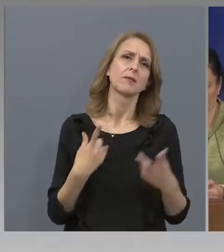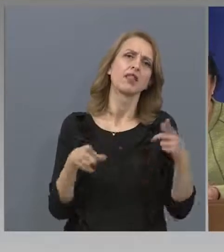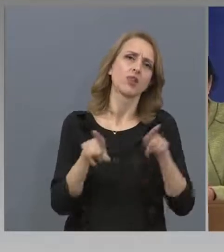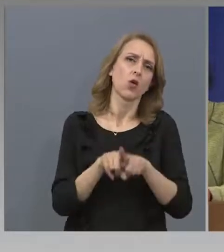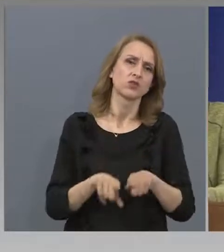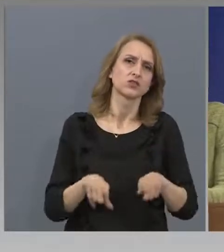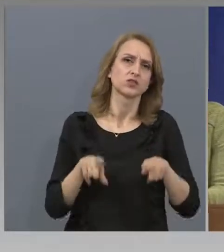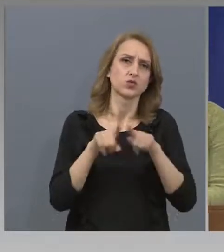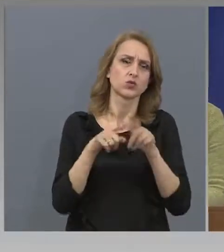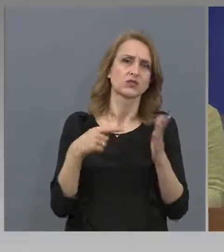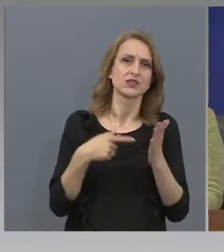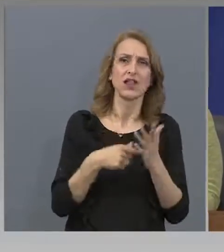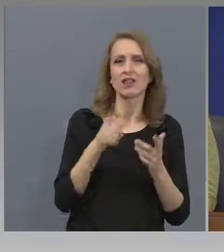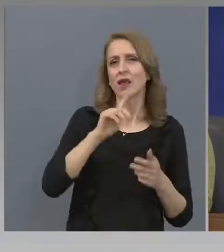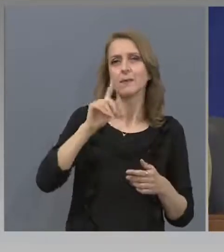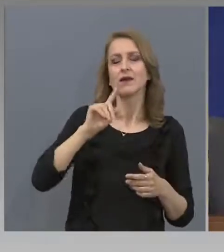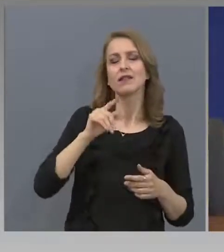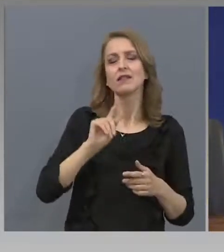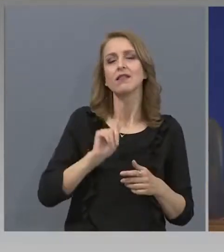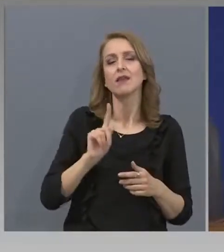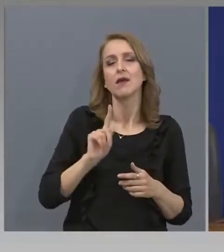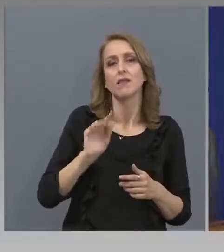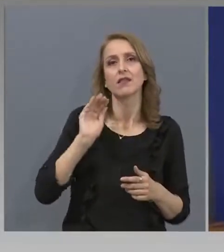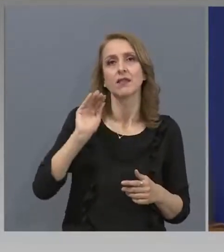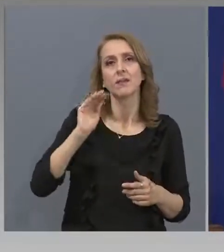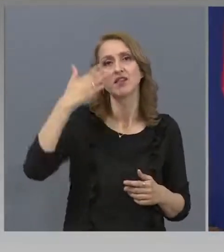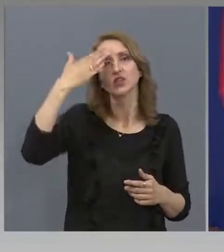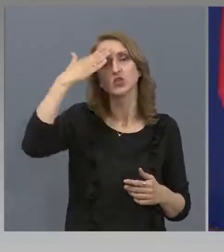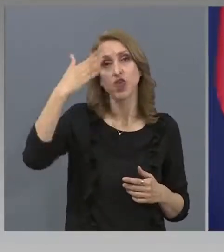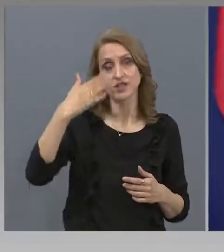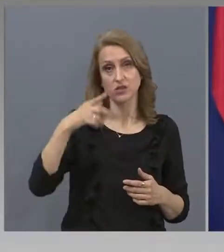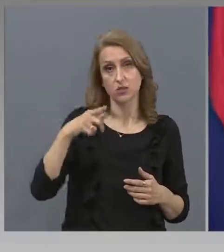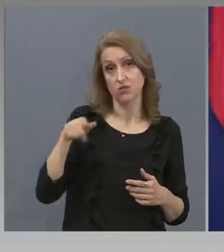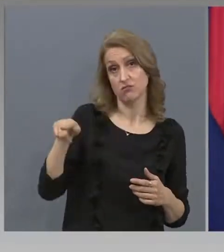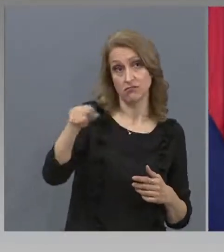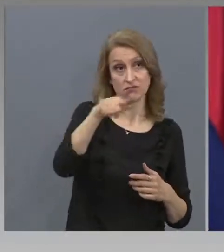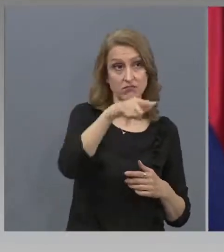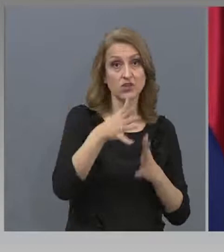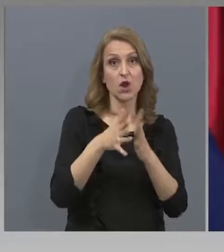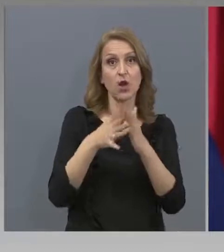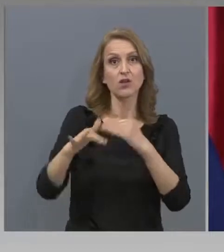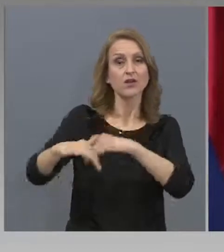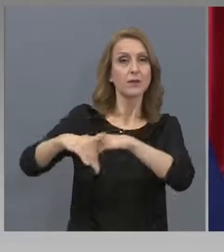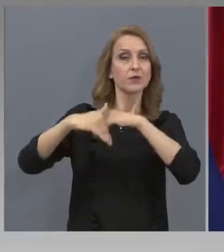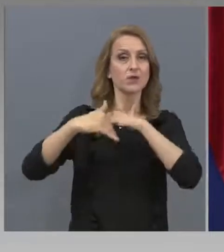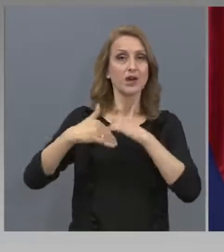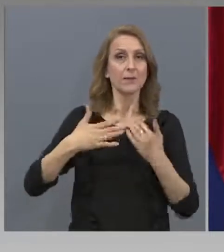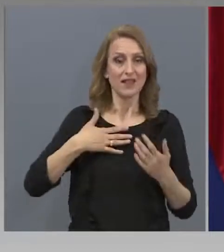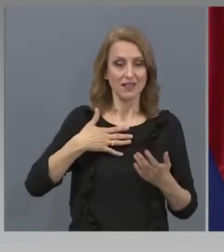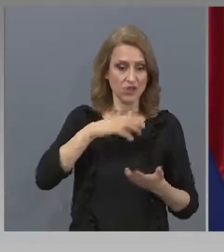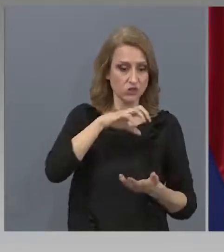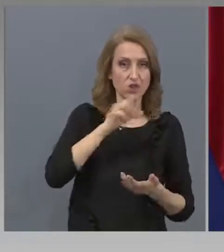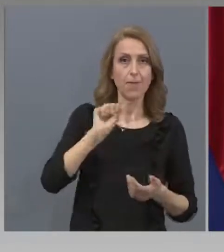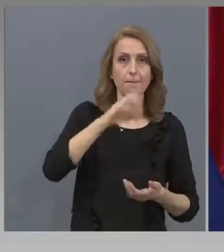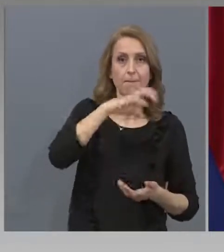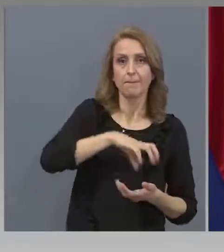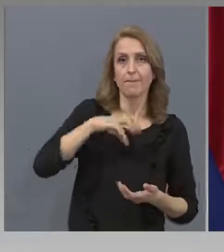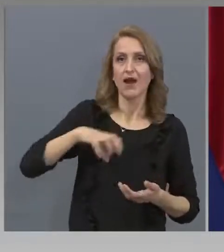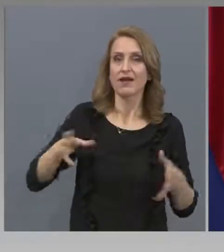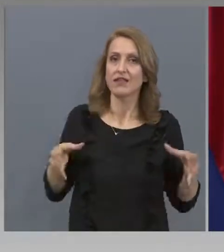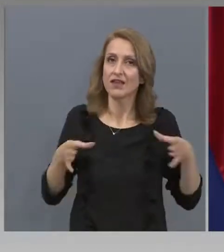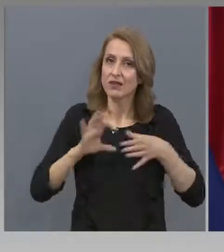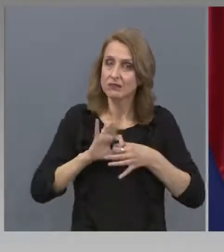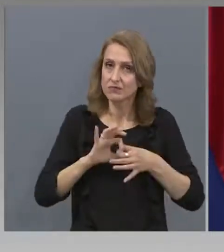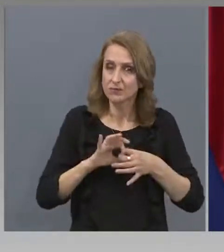било нечесно към всички граждани, които са подкрепили, различните партии, които участват тая коалиция. Има теми по